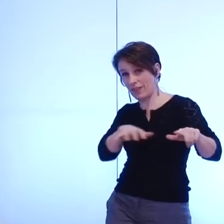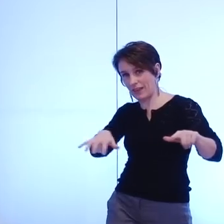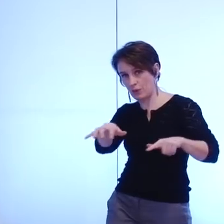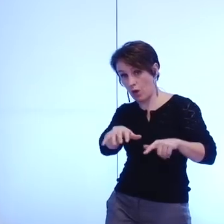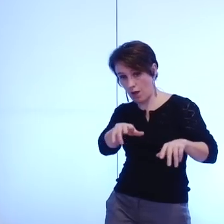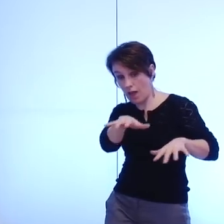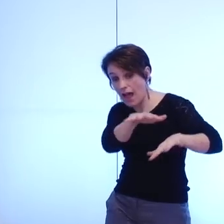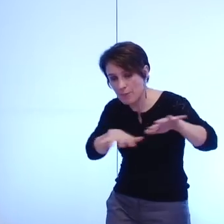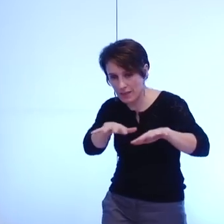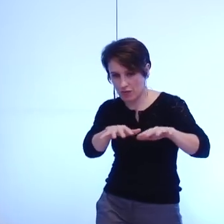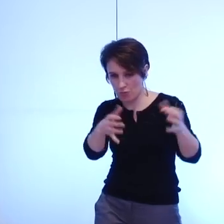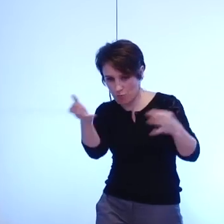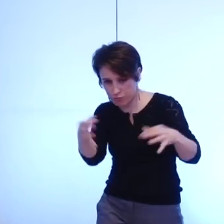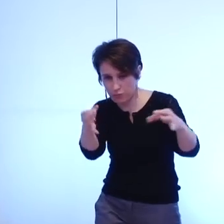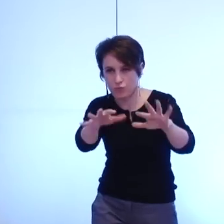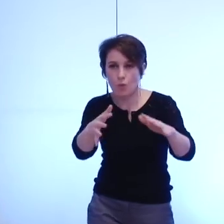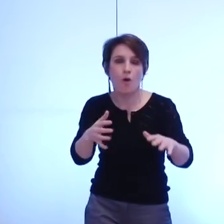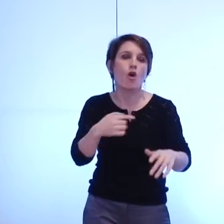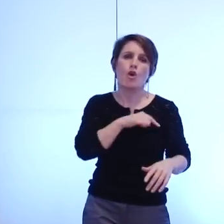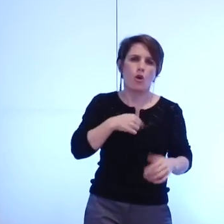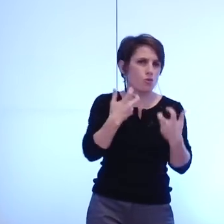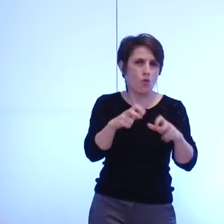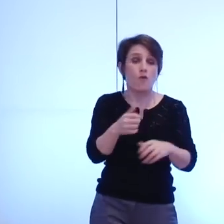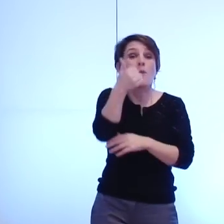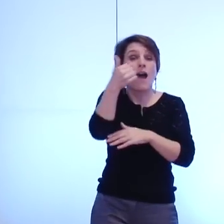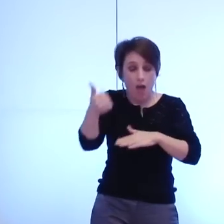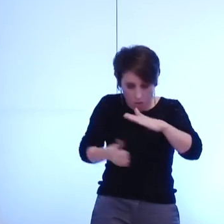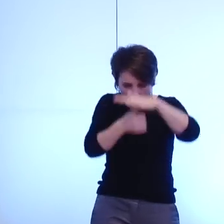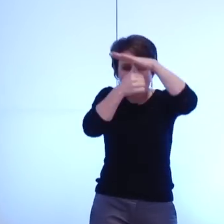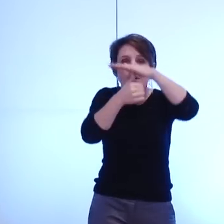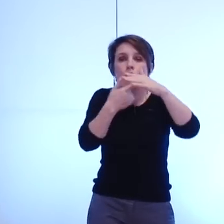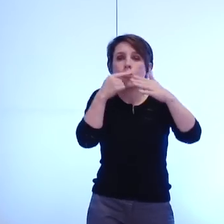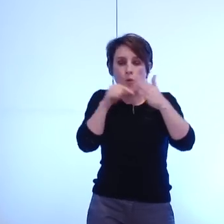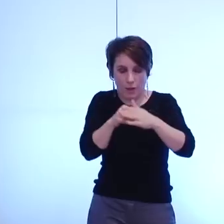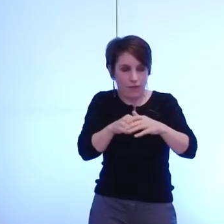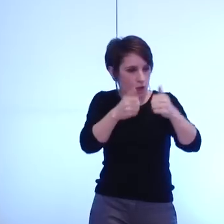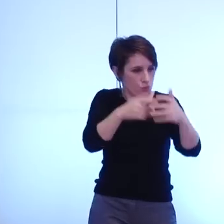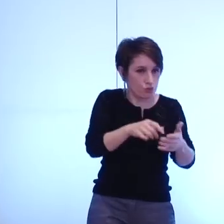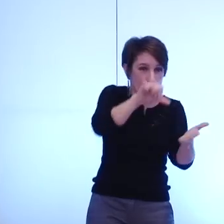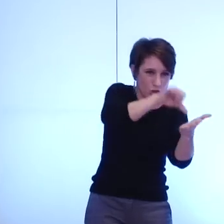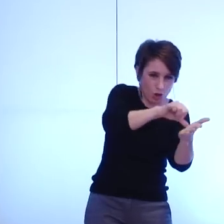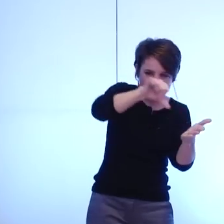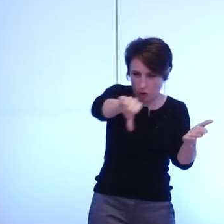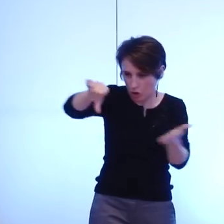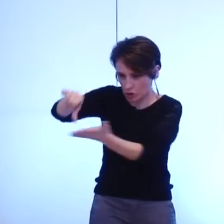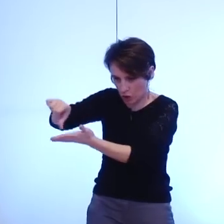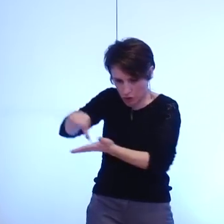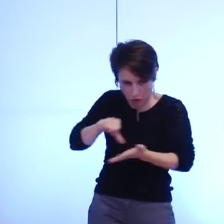fondons cet aménagement du territoire disons sur la multipolarité et la mixité fonctionnelle c'est quand même des